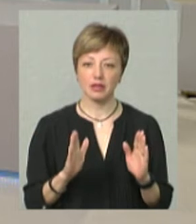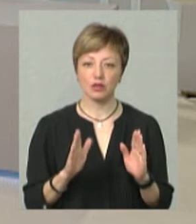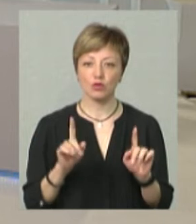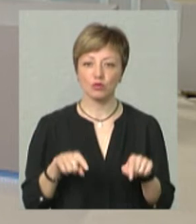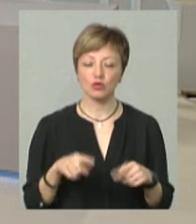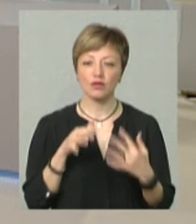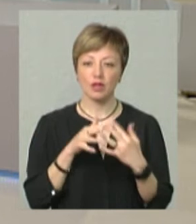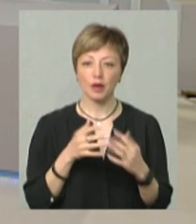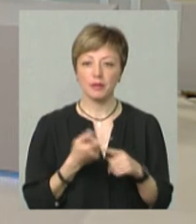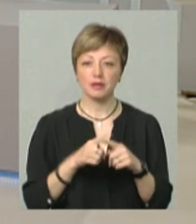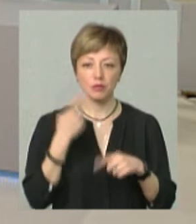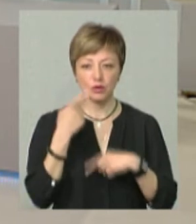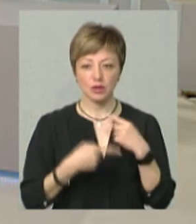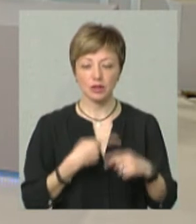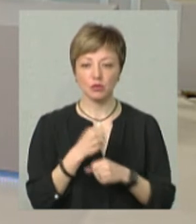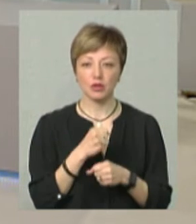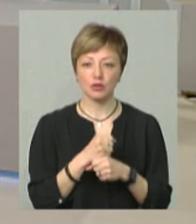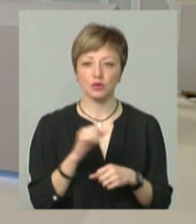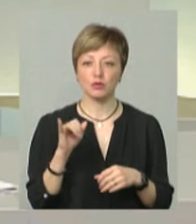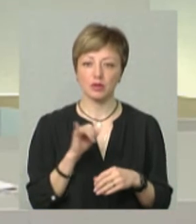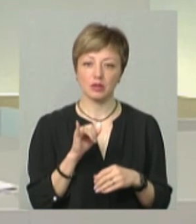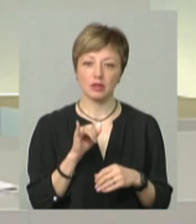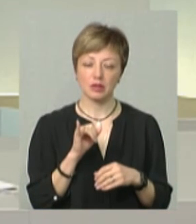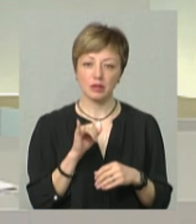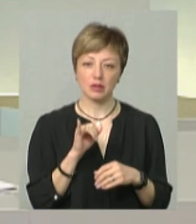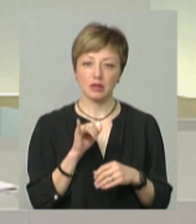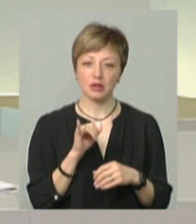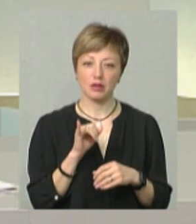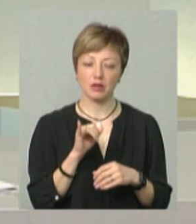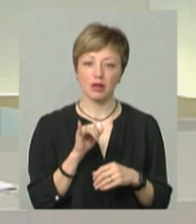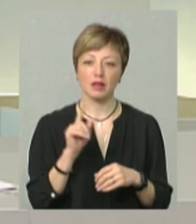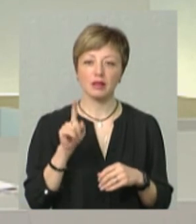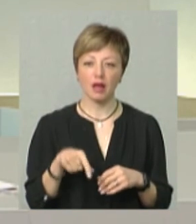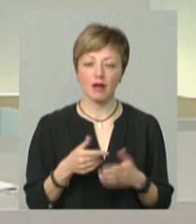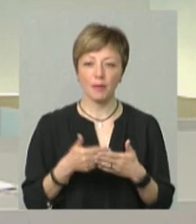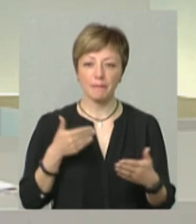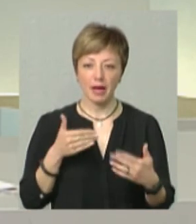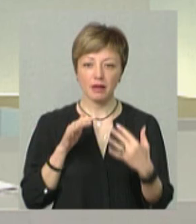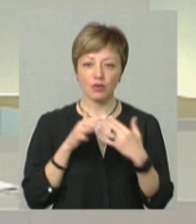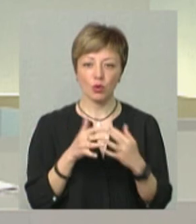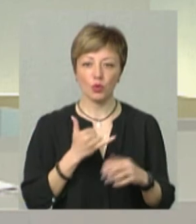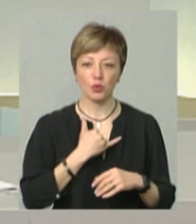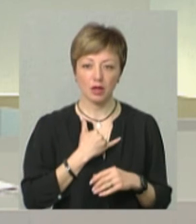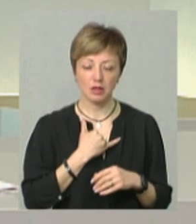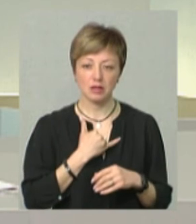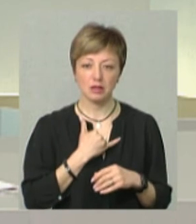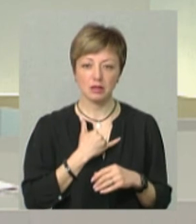що війна, ми над цим постійно працюємо. І безпосередньо навіть перед війною у нас